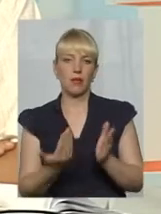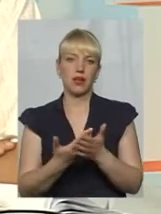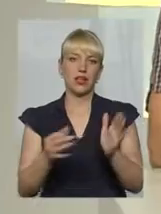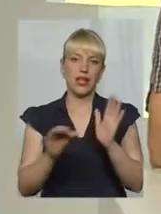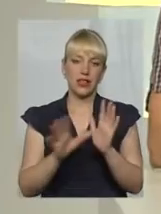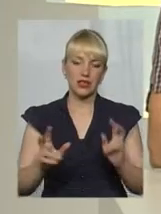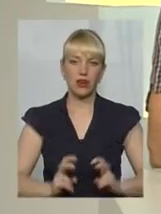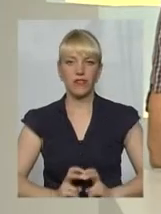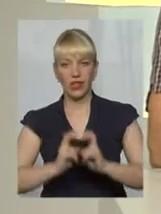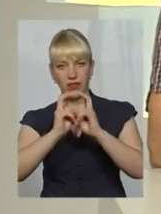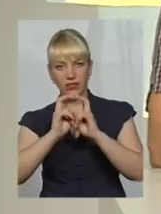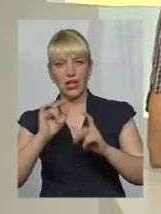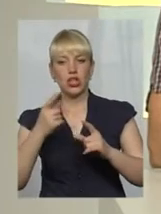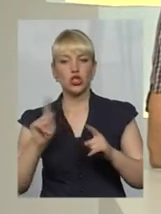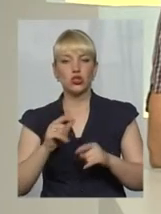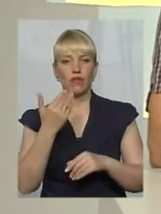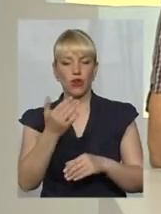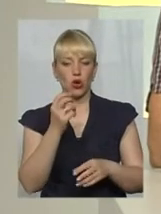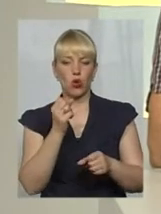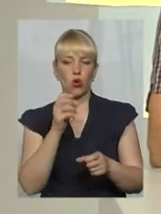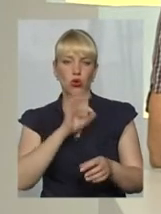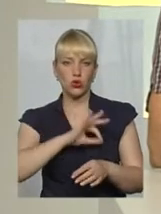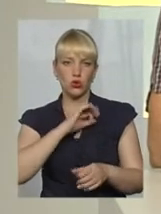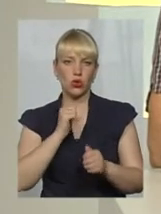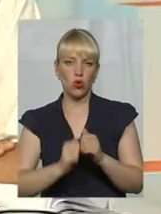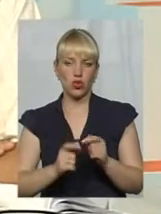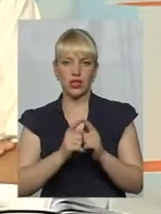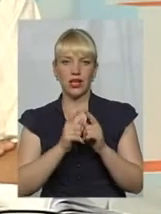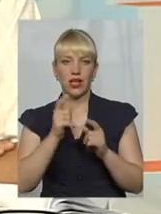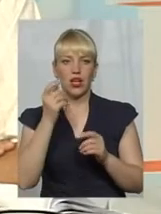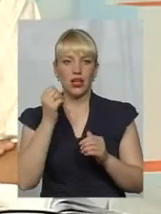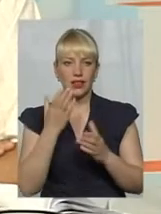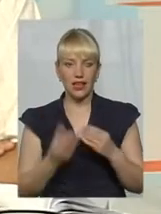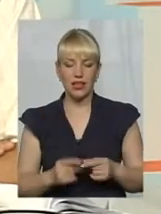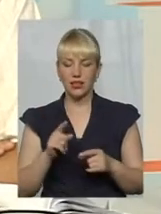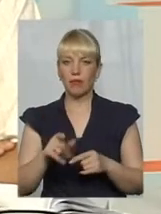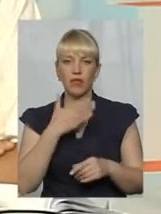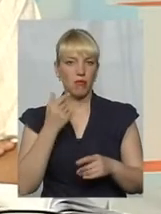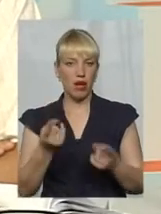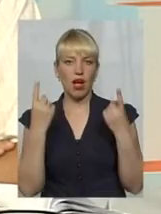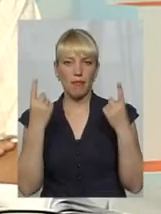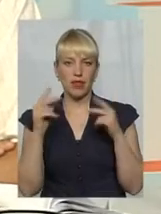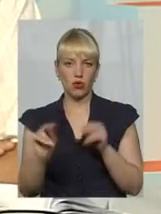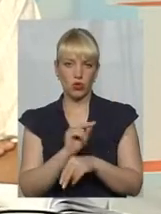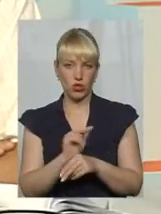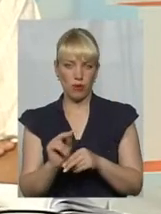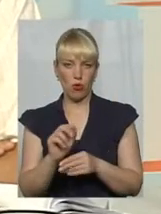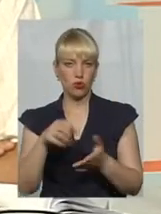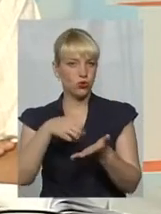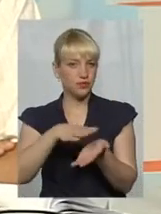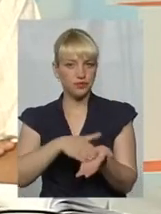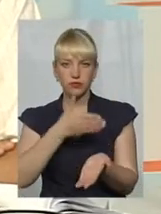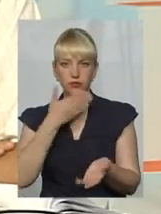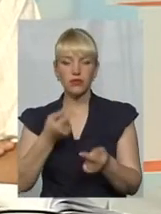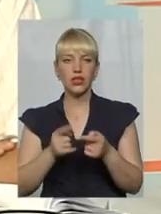ліфти, те, що використуєтесь кожен день і поточний ремонт. Капітального ремонту немає і постанова 801